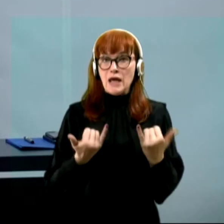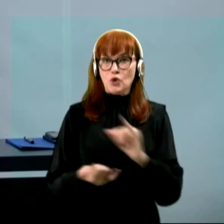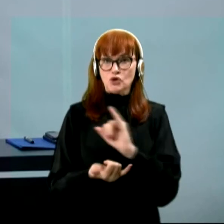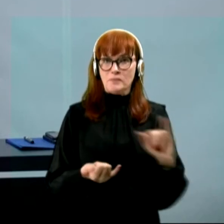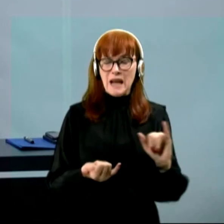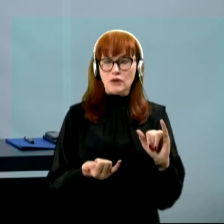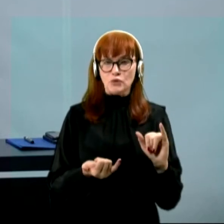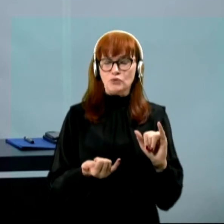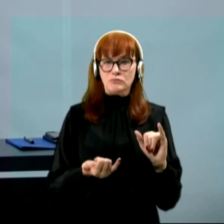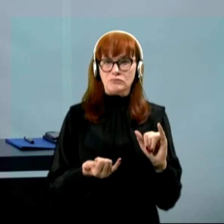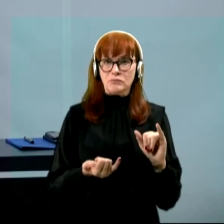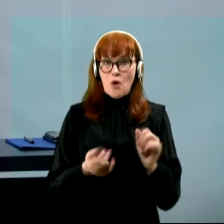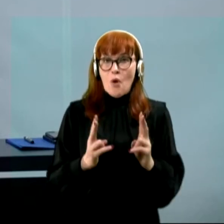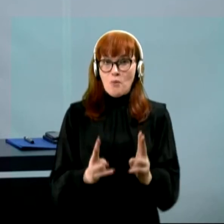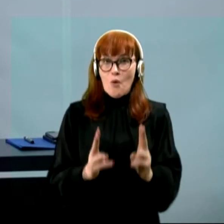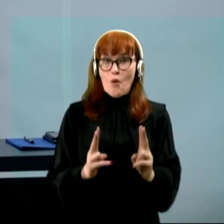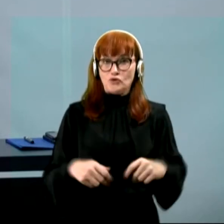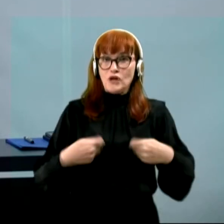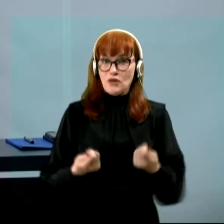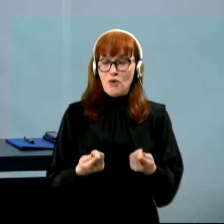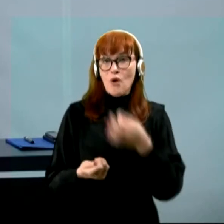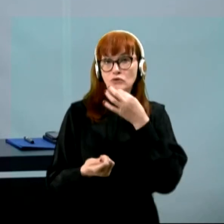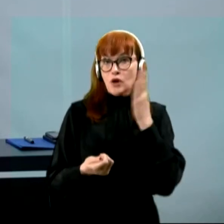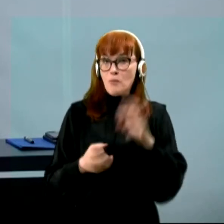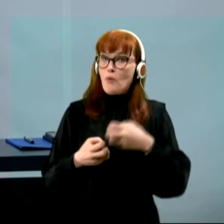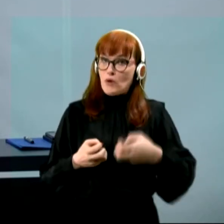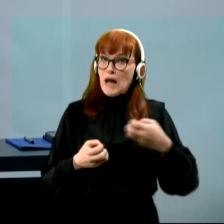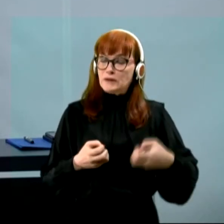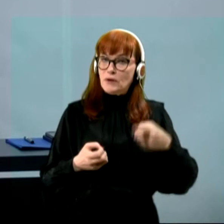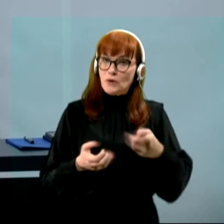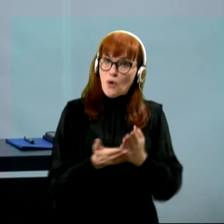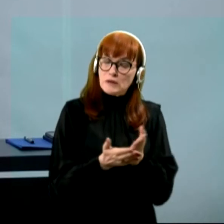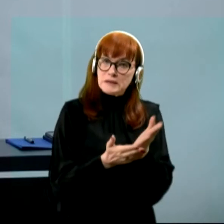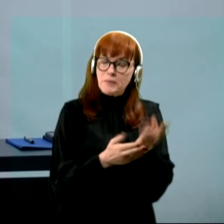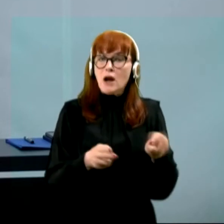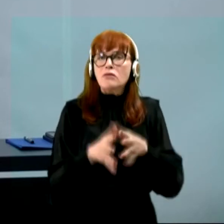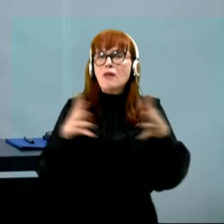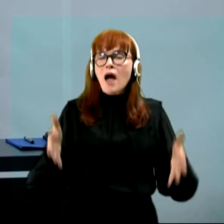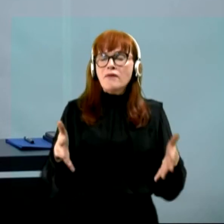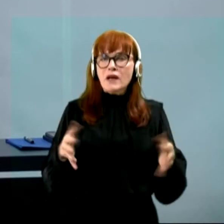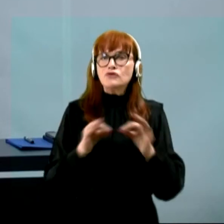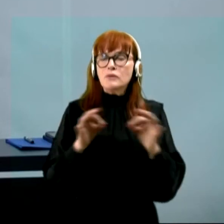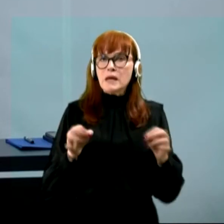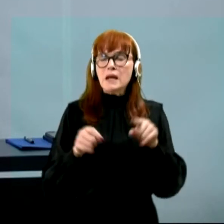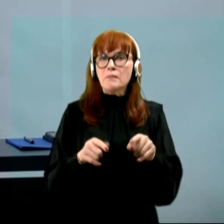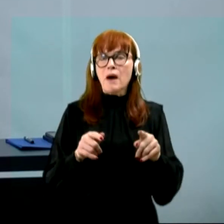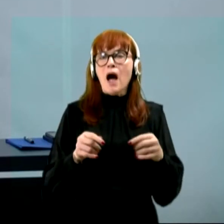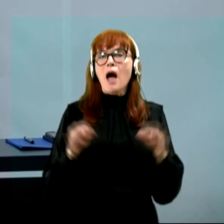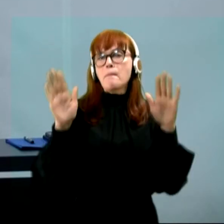letu omogočeno, če bomo nadaljevali v tej smeri, da v največji meri ta padec tudi